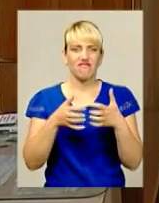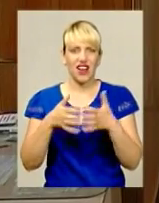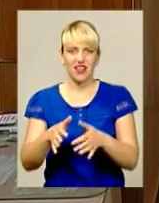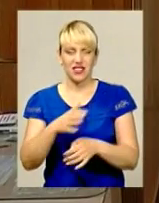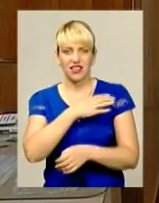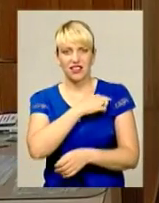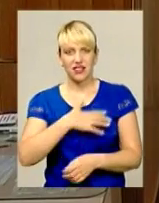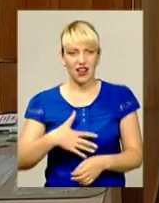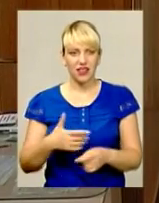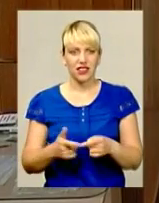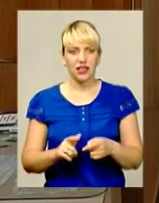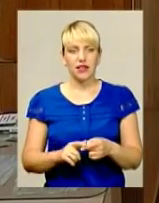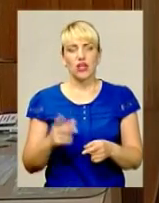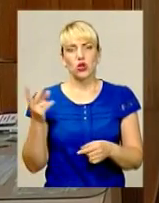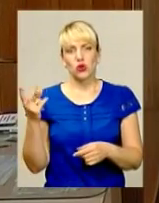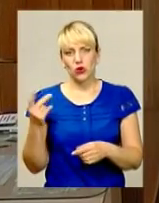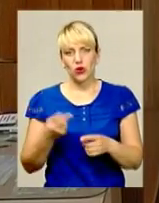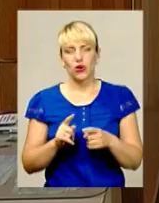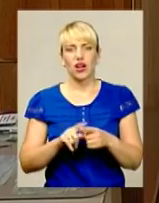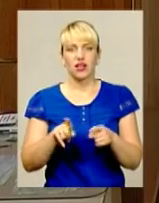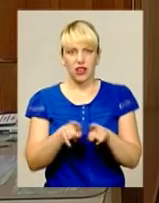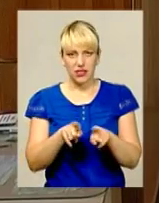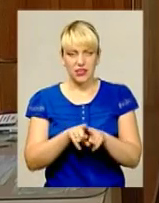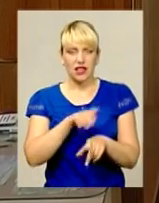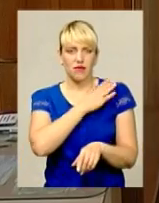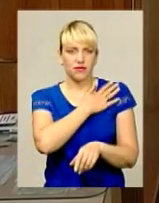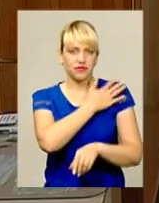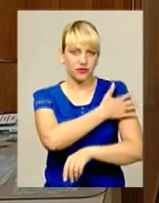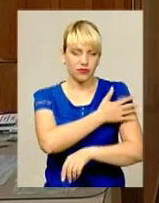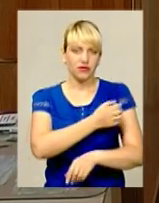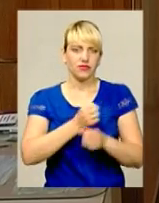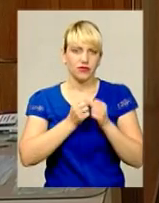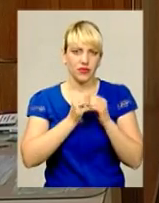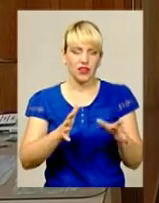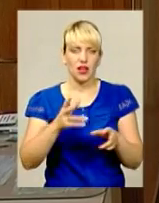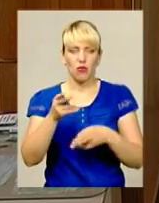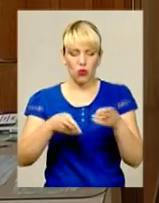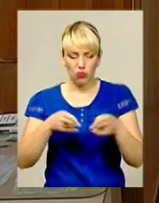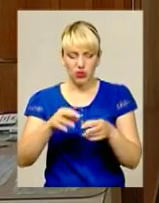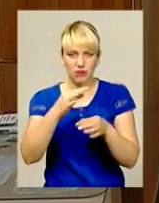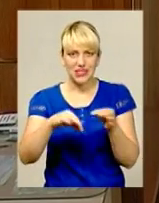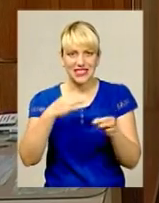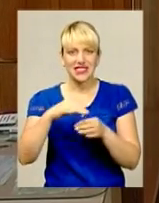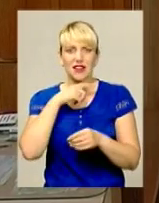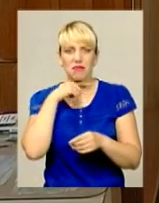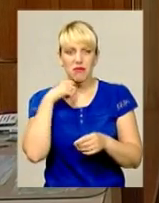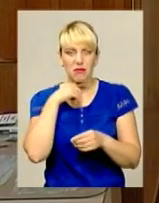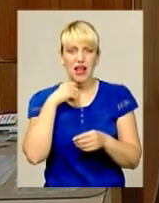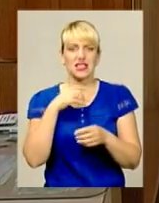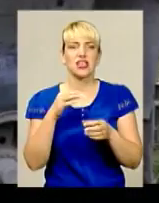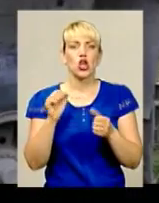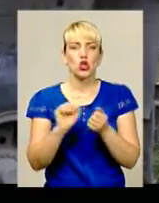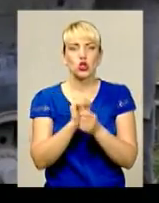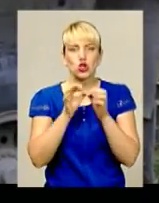рваними ранами лівого перед плеча з пошкодженням, м'язевих пучків. Теж прооперовано, ушито м'язи, нерви, сухожилки, все